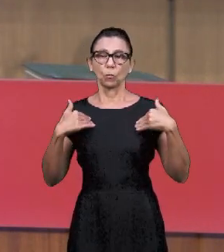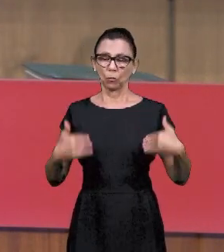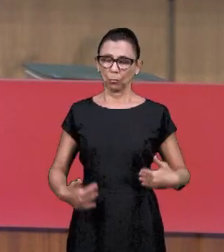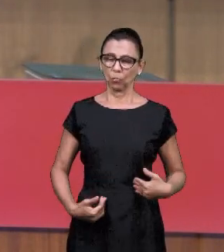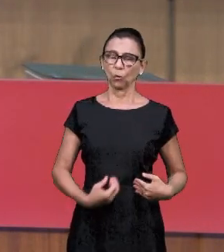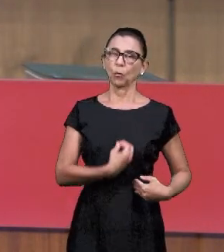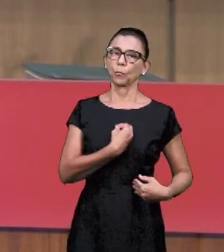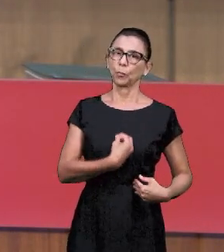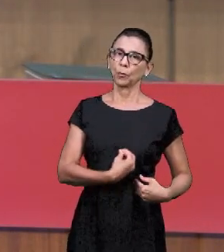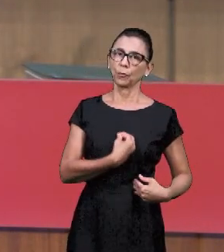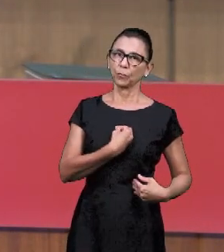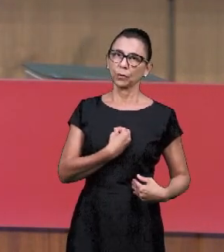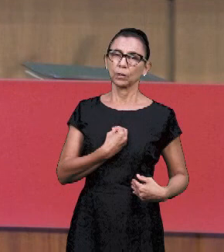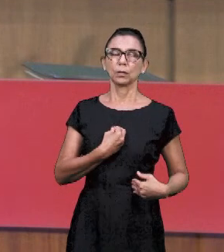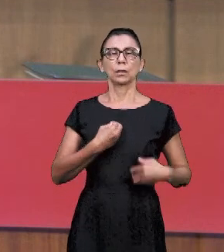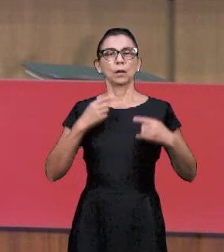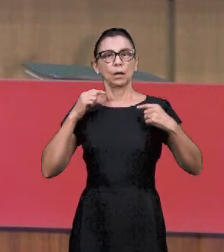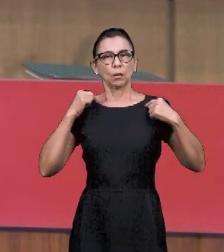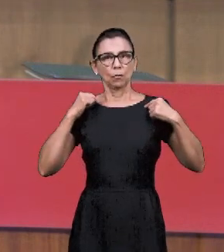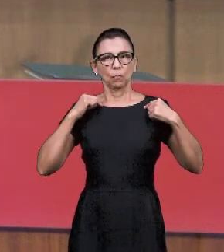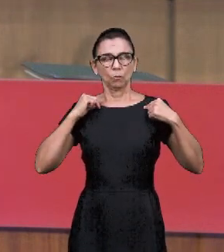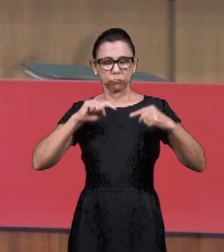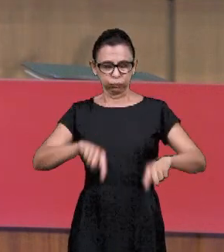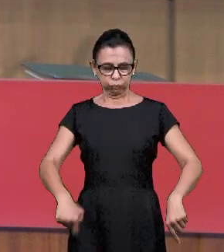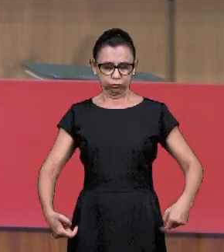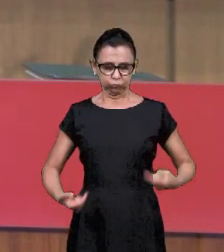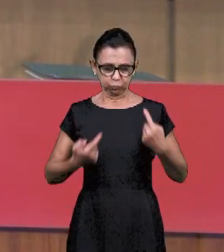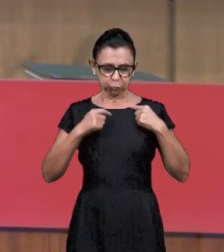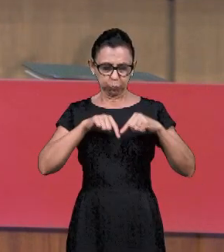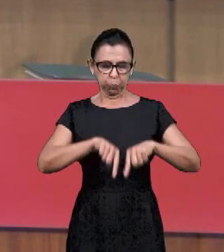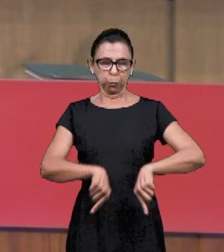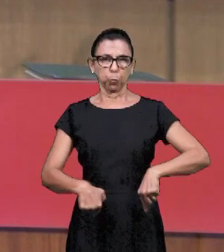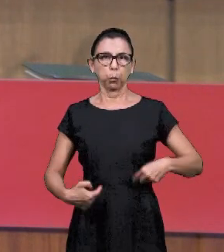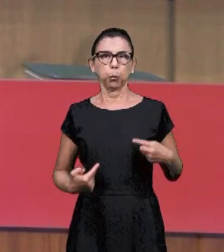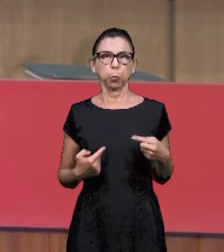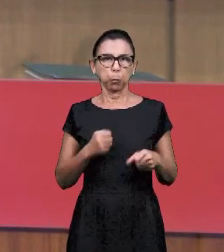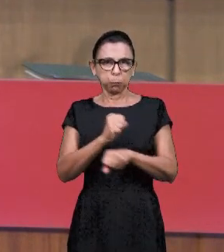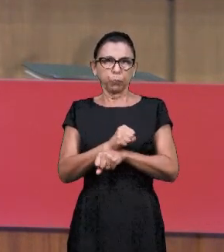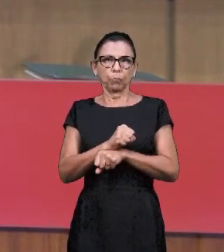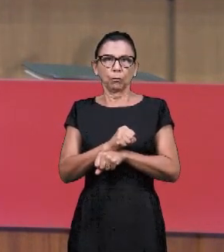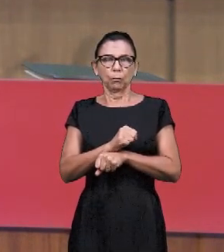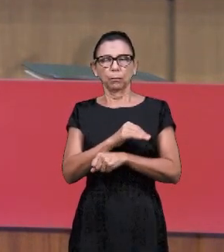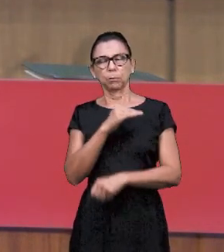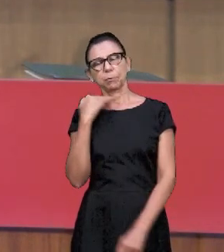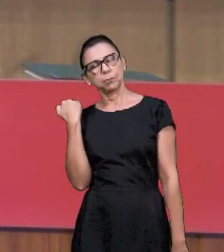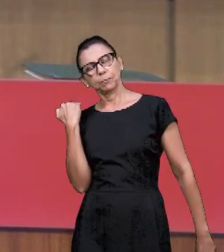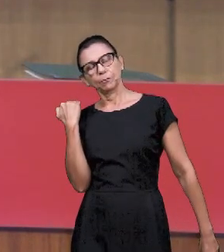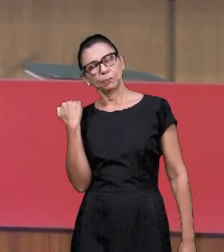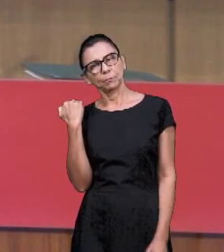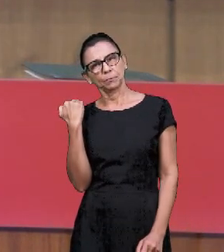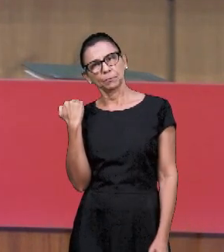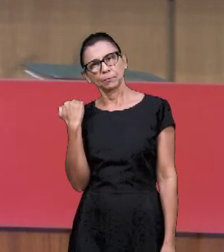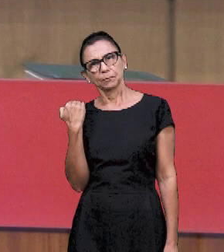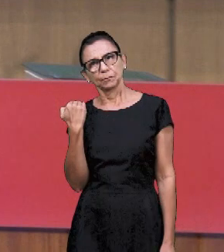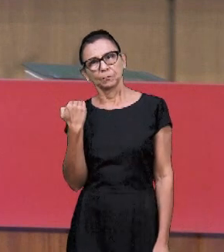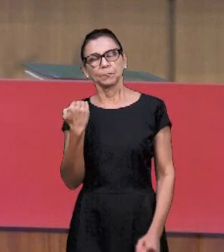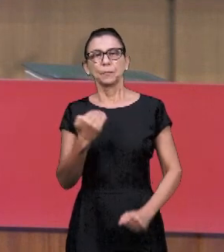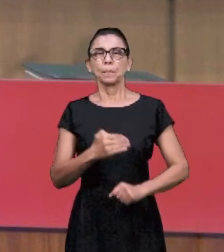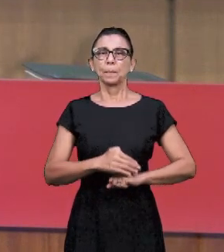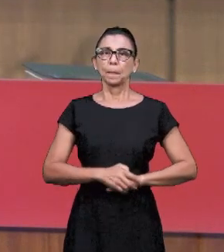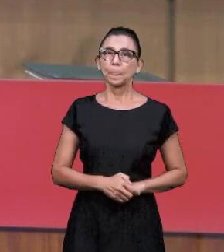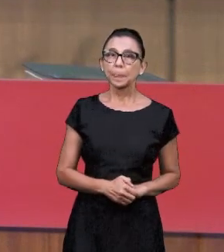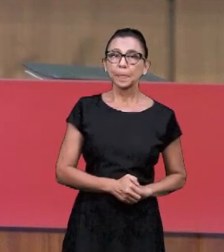и кровь. Тело и кровь. Живое тело, когда в нем кровь циркулирует. Если кровь не